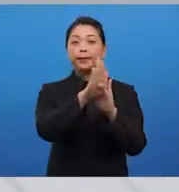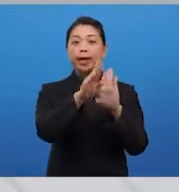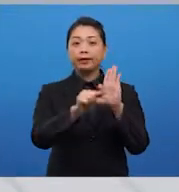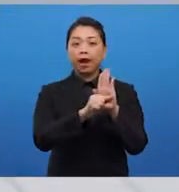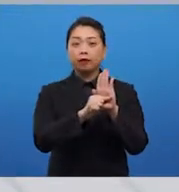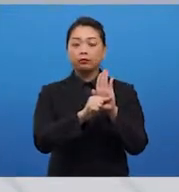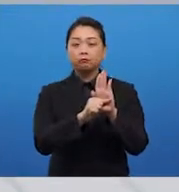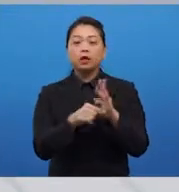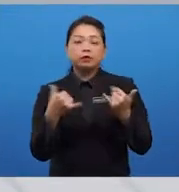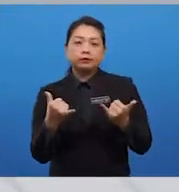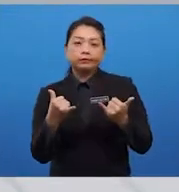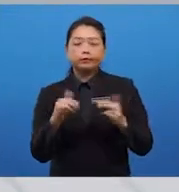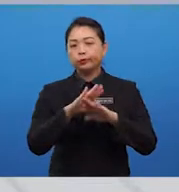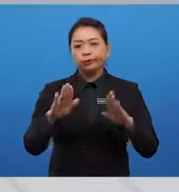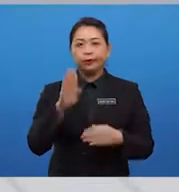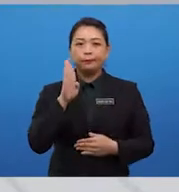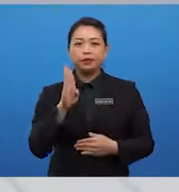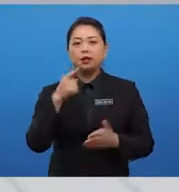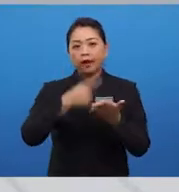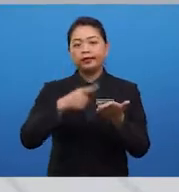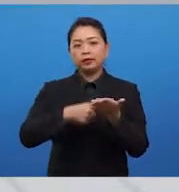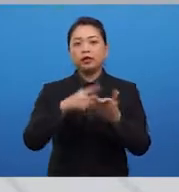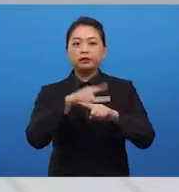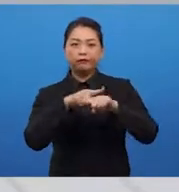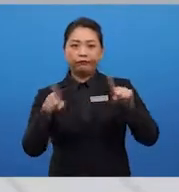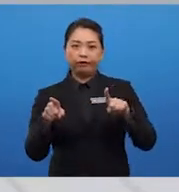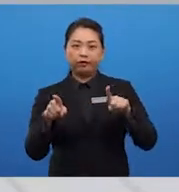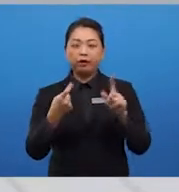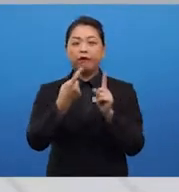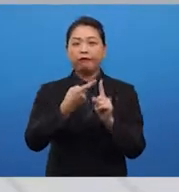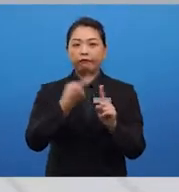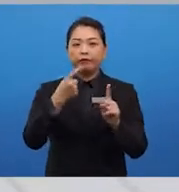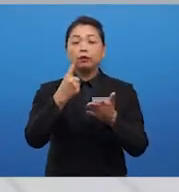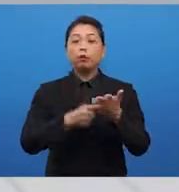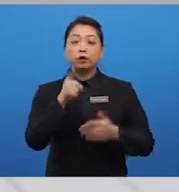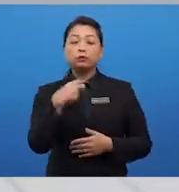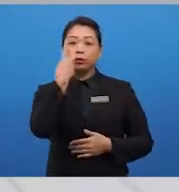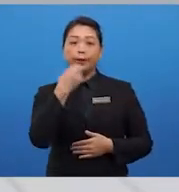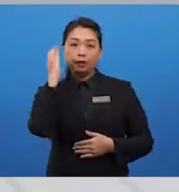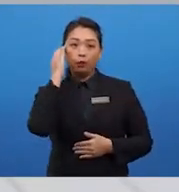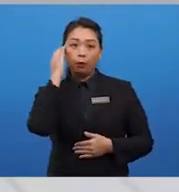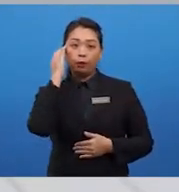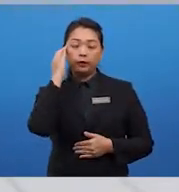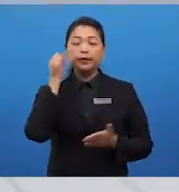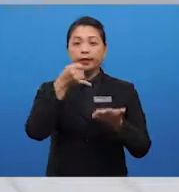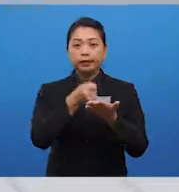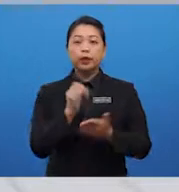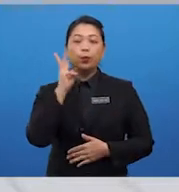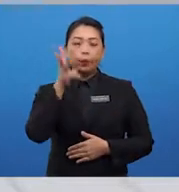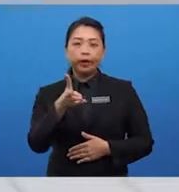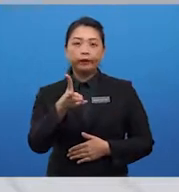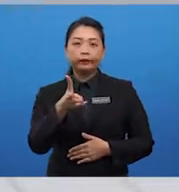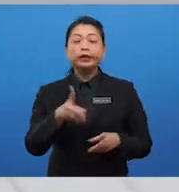Ia akan menjadi apa-apa berbeza daripada apa yang anda tahu. Ia pasti